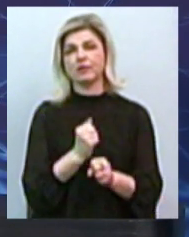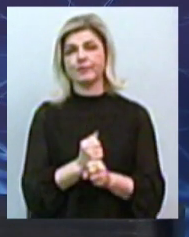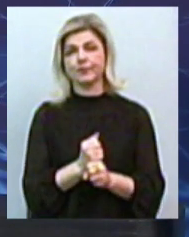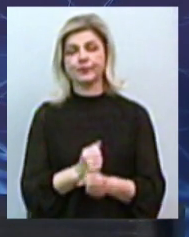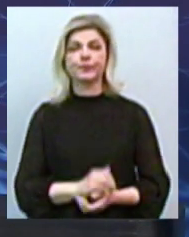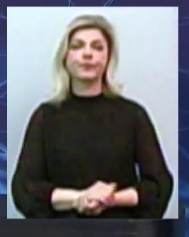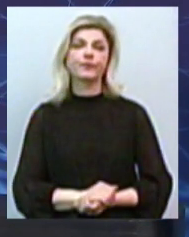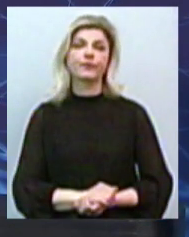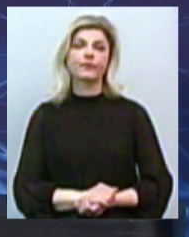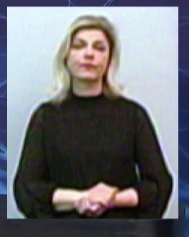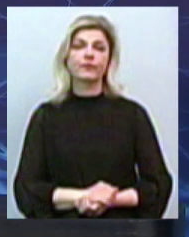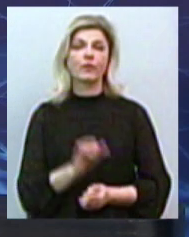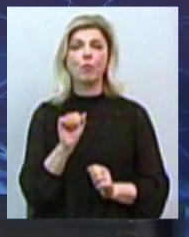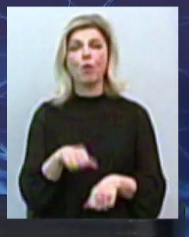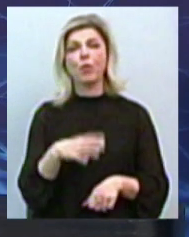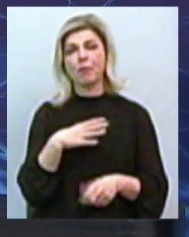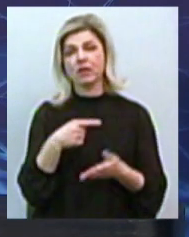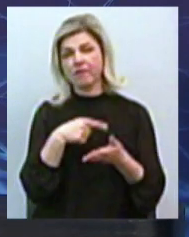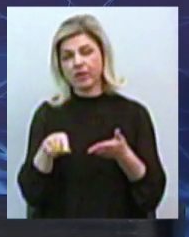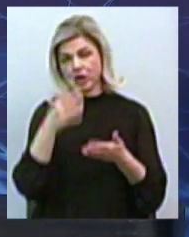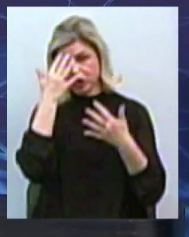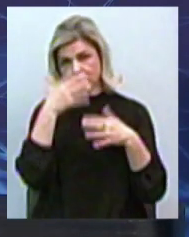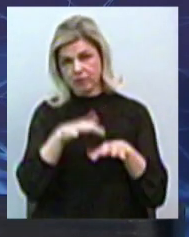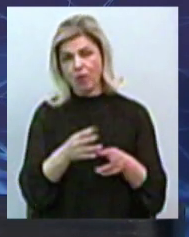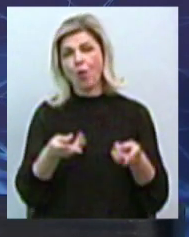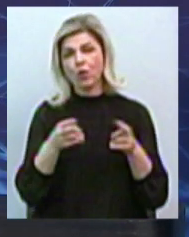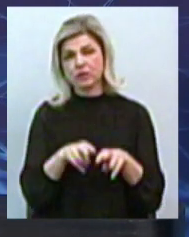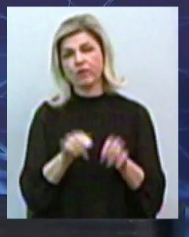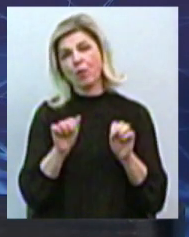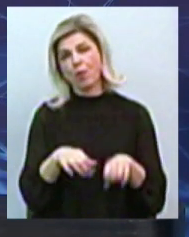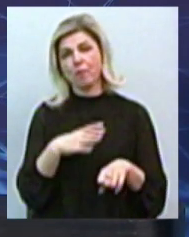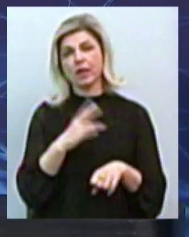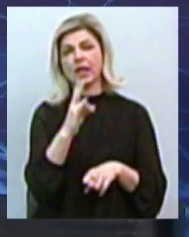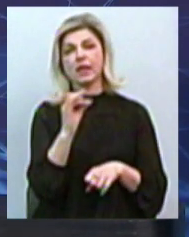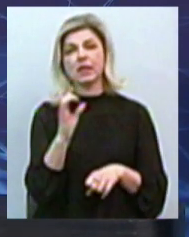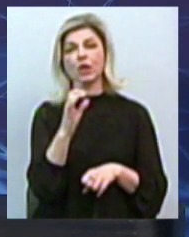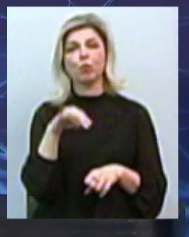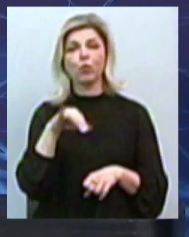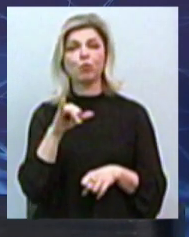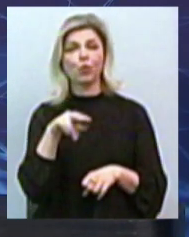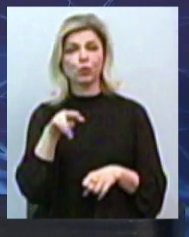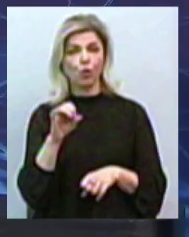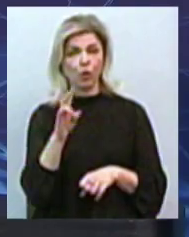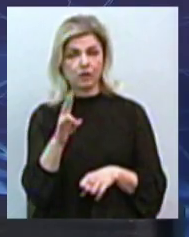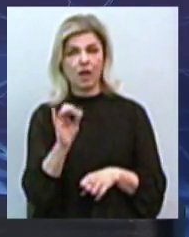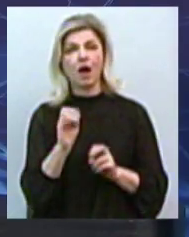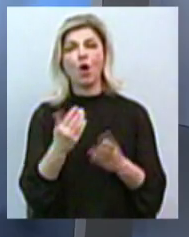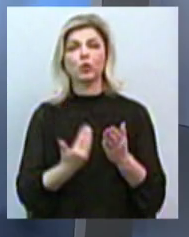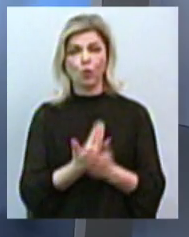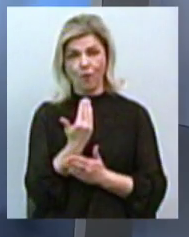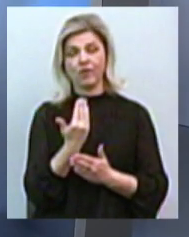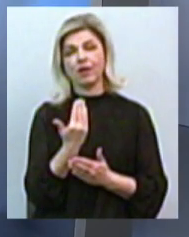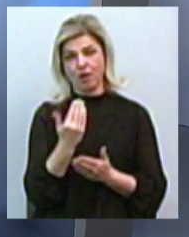там викреслюємо, мабуть, ЧСЗ, залишаємо, мабуть, ще Нібулон, ну, як нового ігрока,